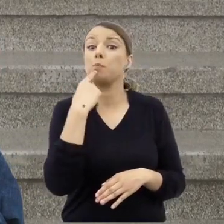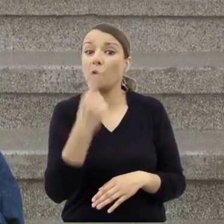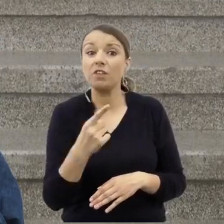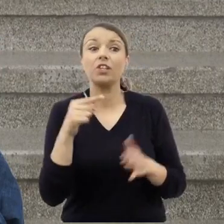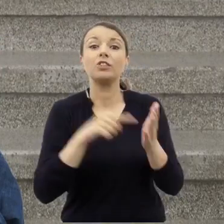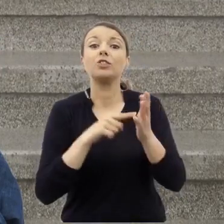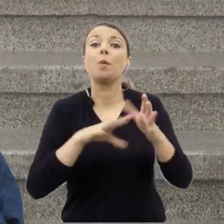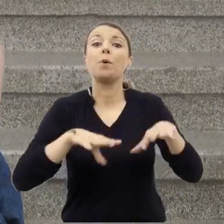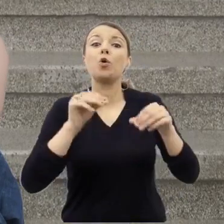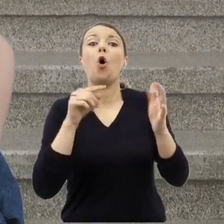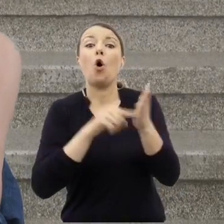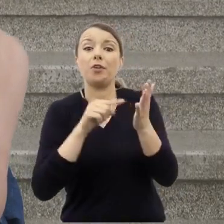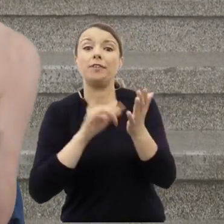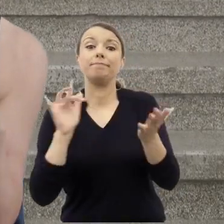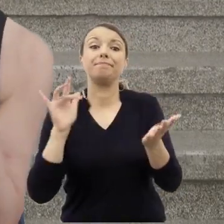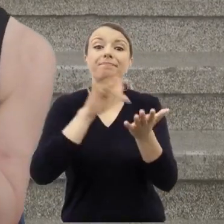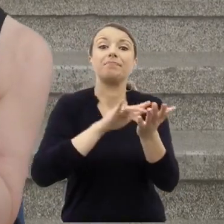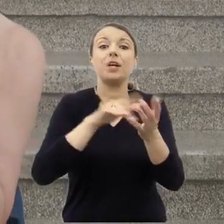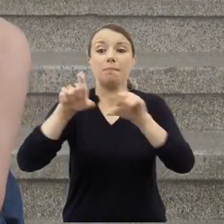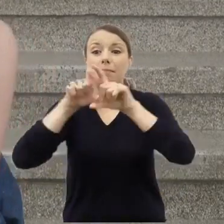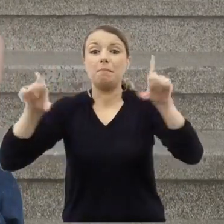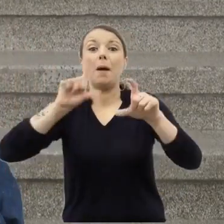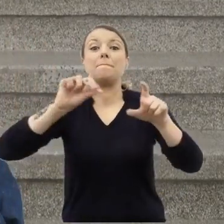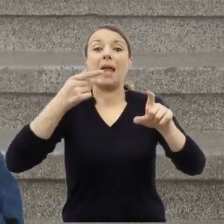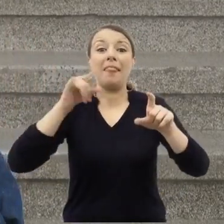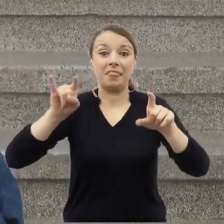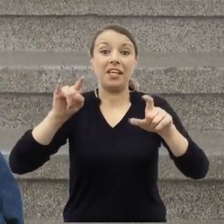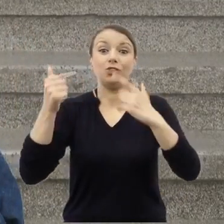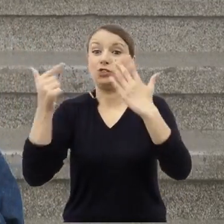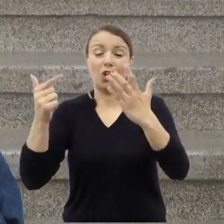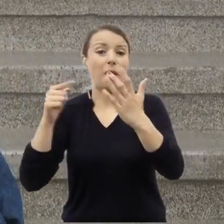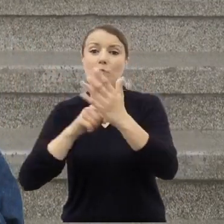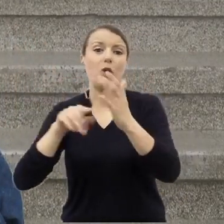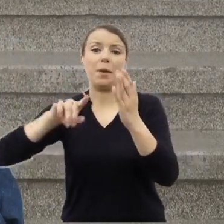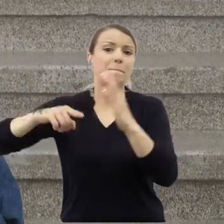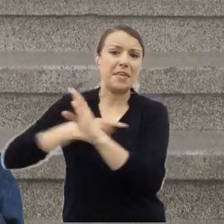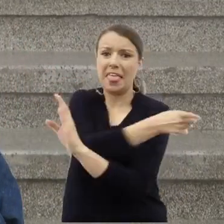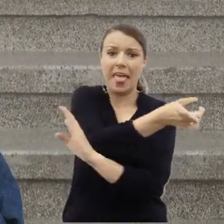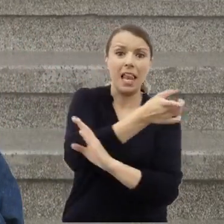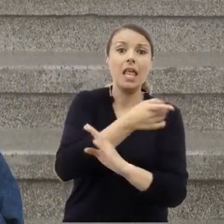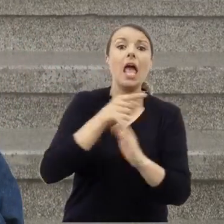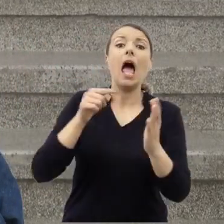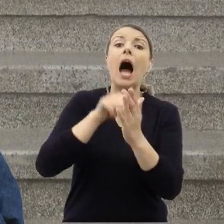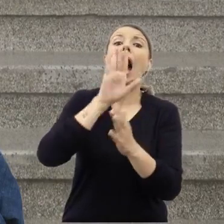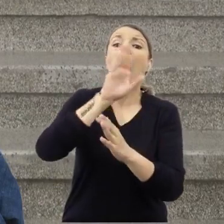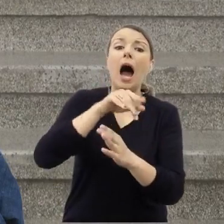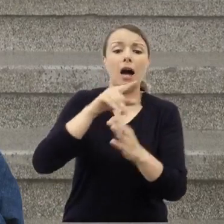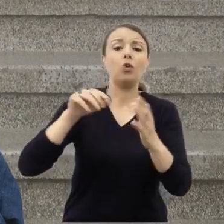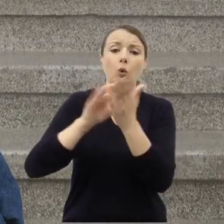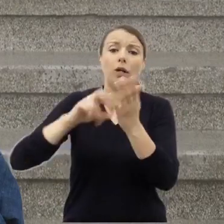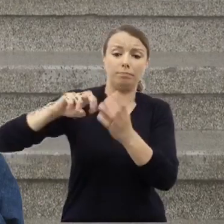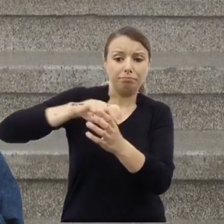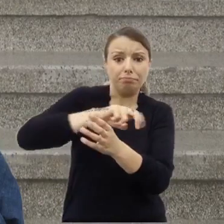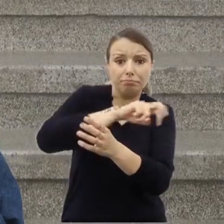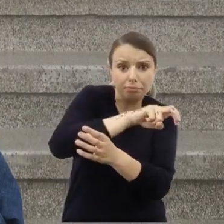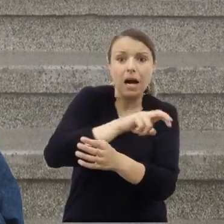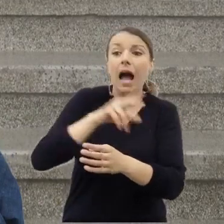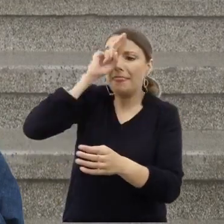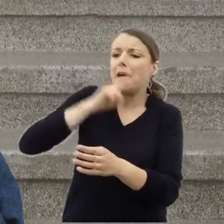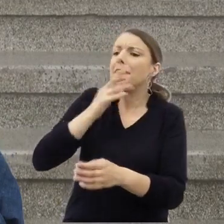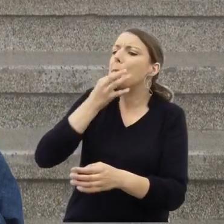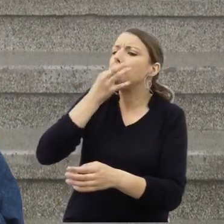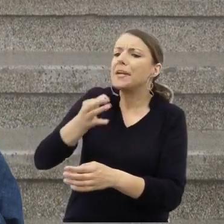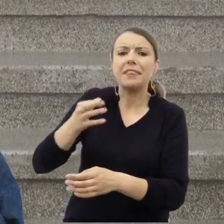Planty i tam już ojciec pytał Henia, czy poznaje kogoś. Patrol